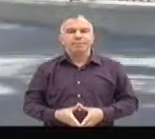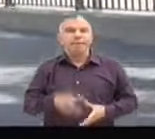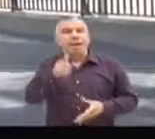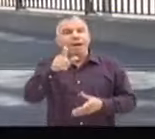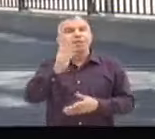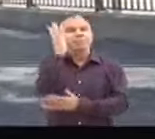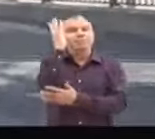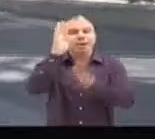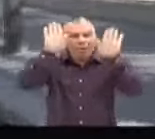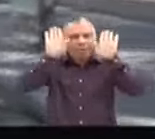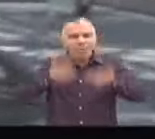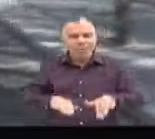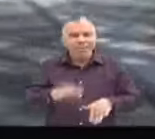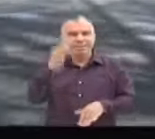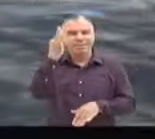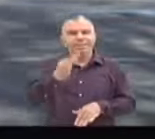La mosquée.